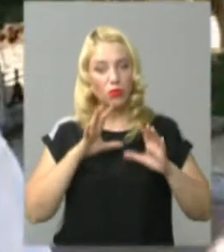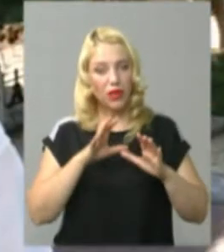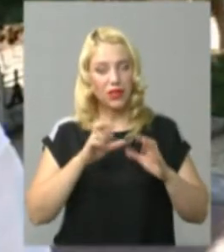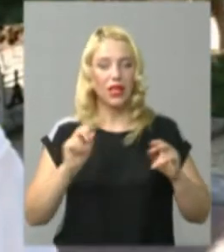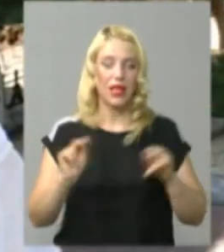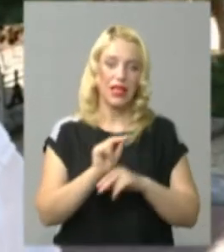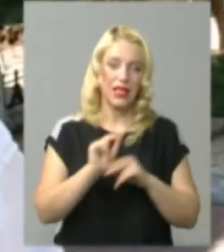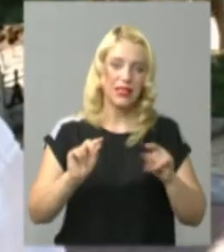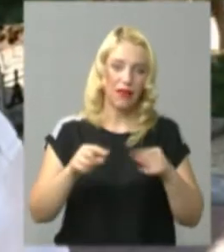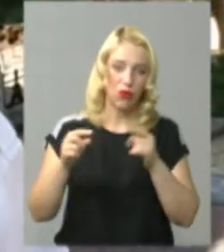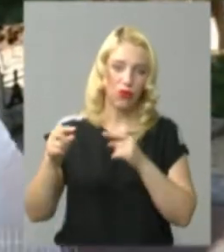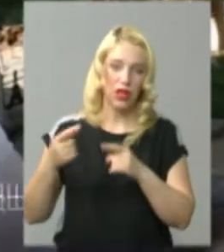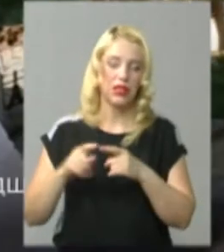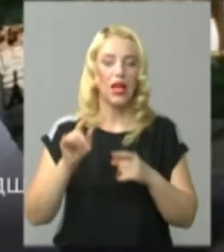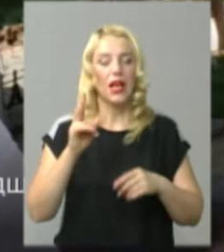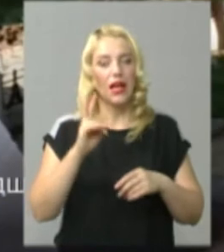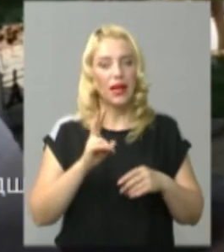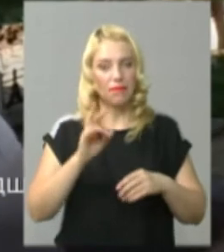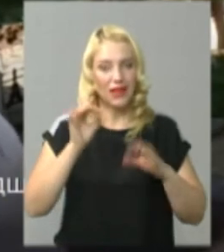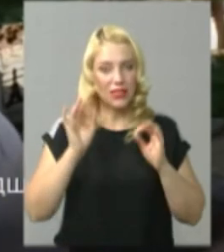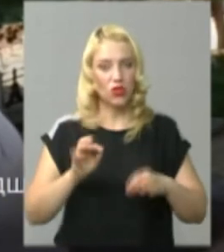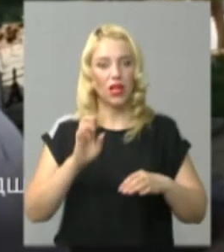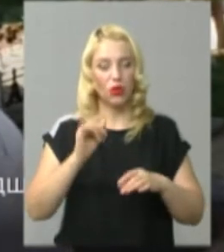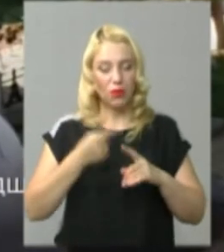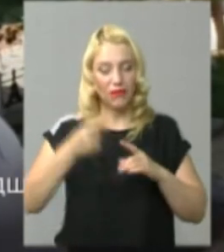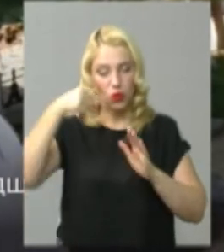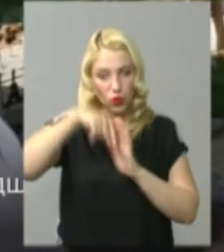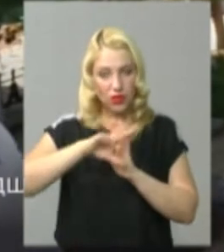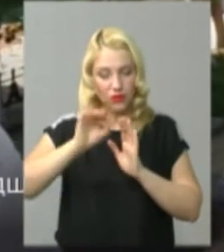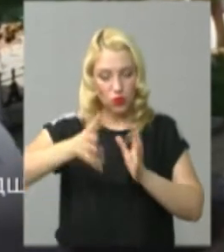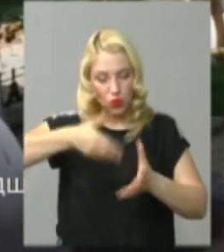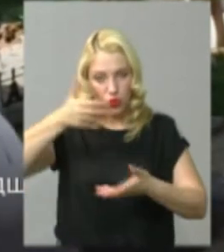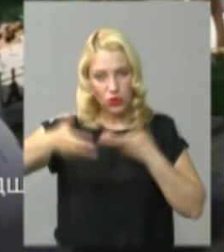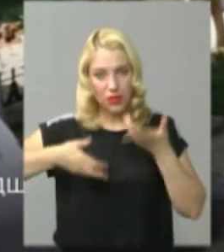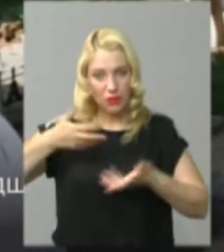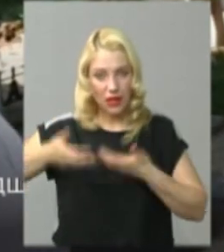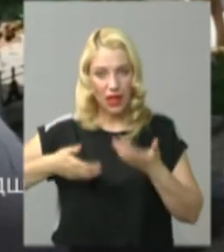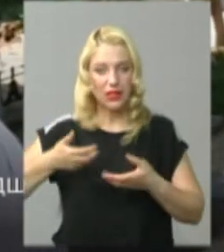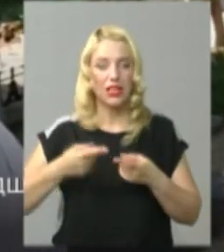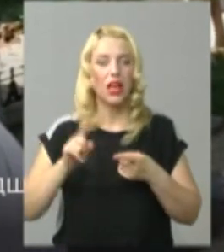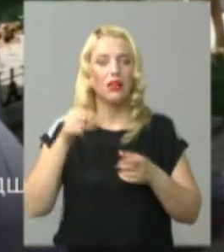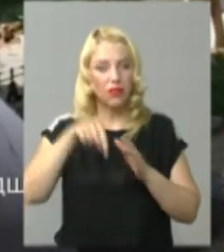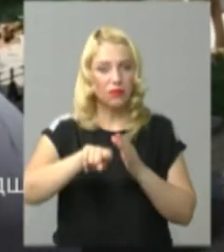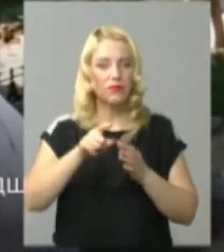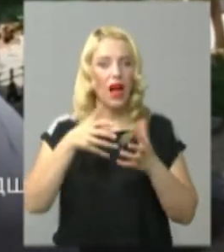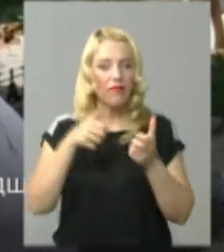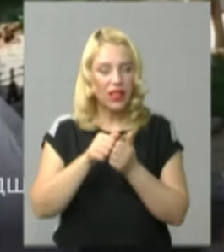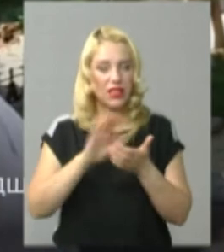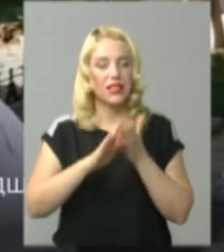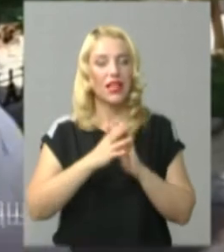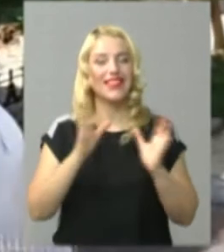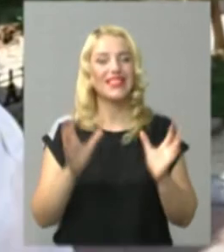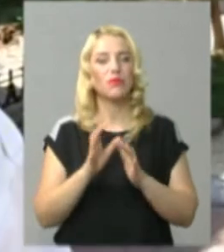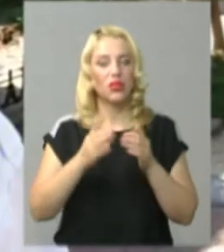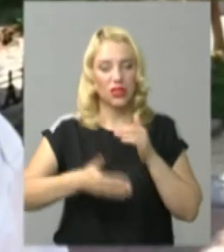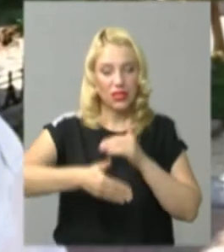«Раціонально це, по суті, розібрати всередині те, що має аварійний стан, і зберегти